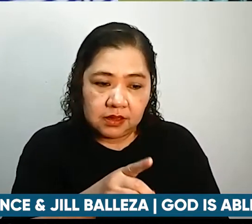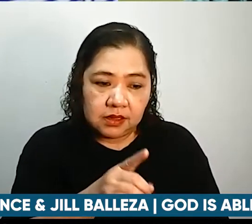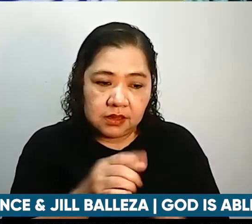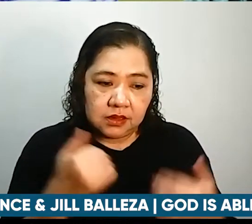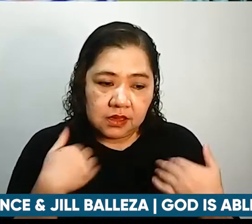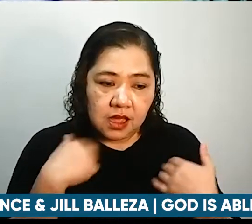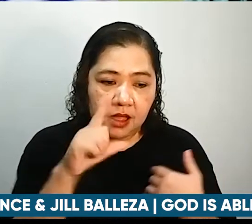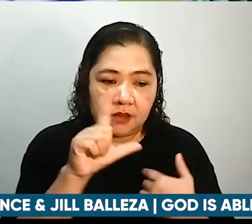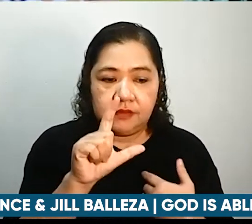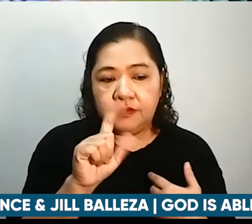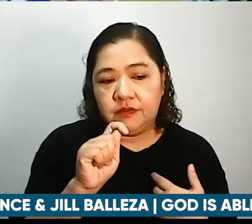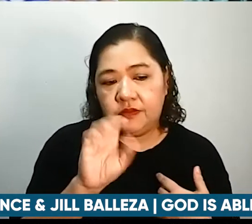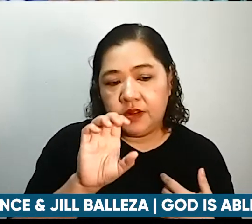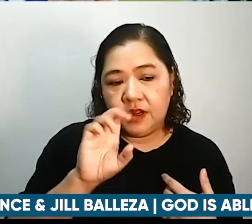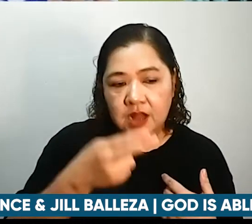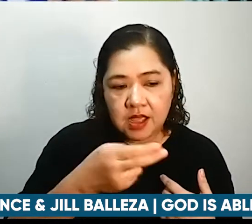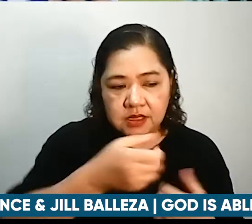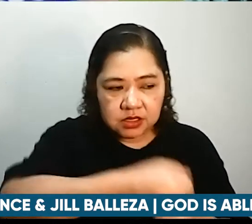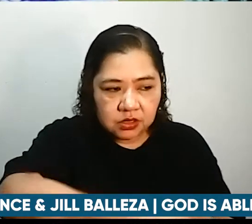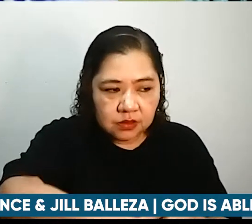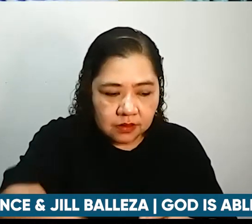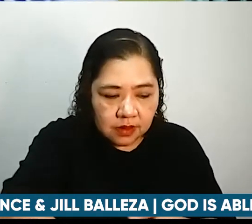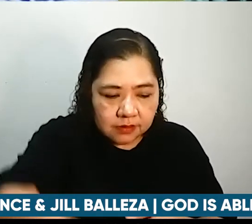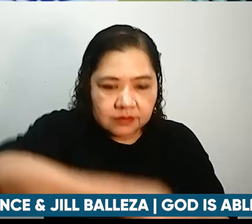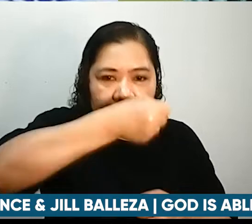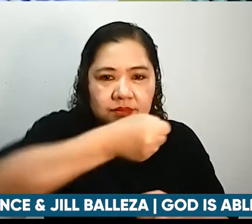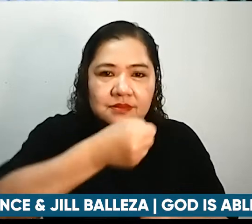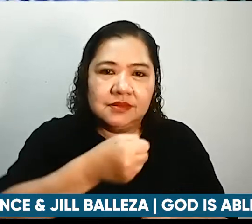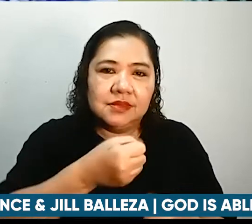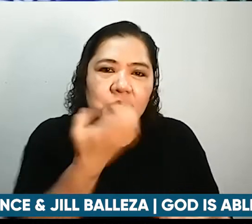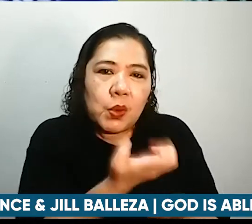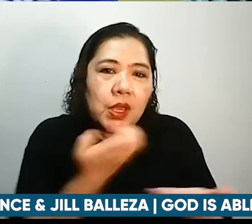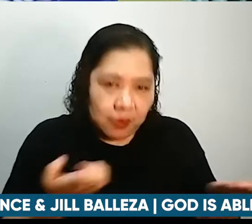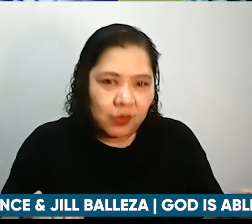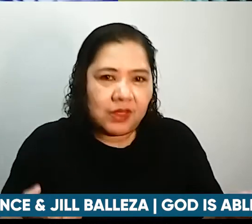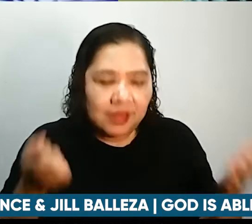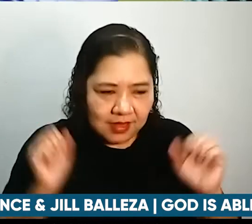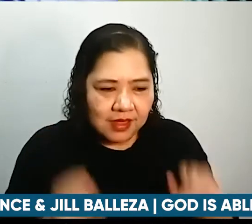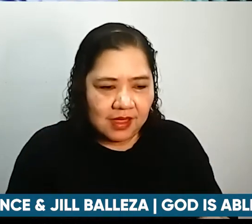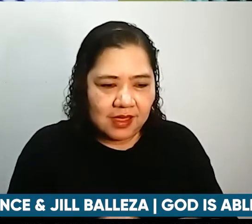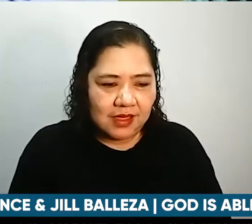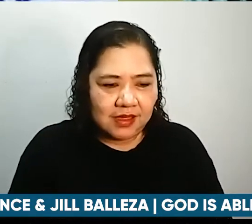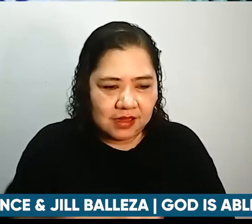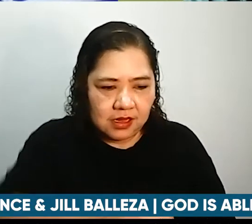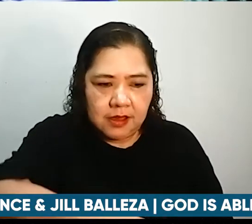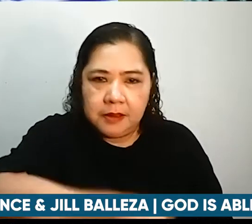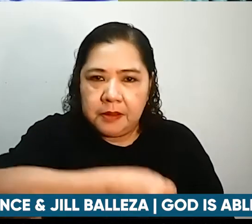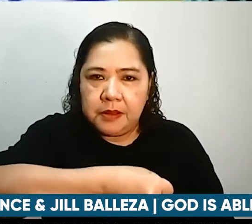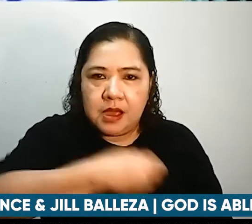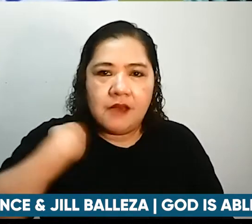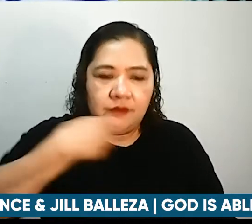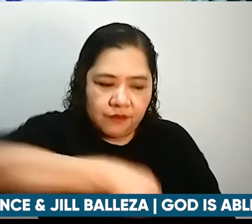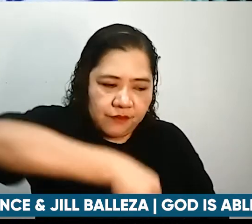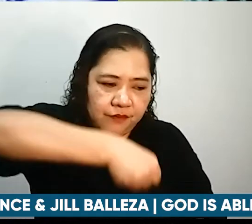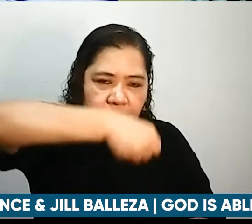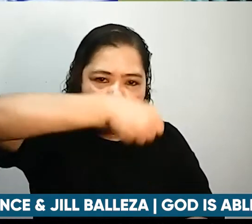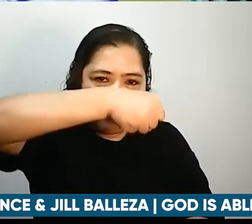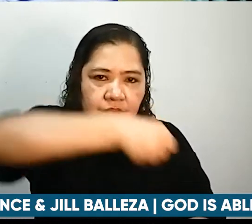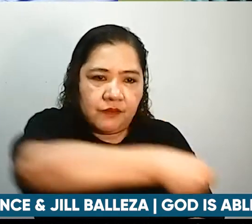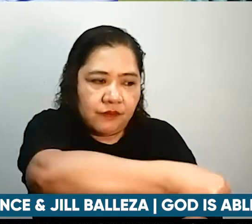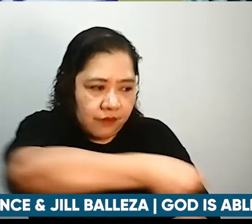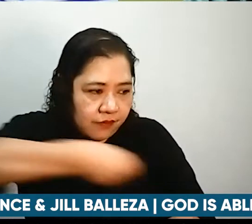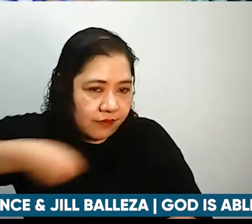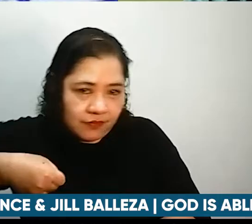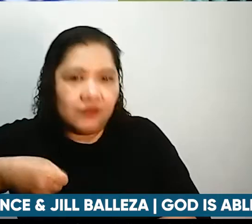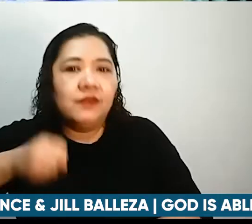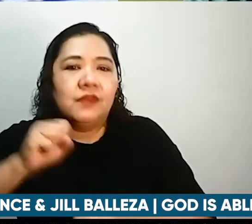siyang strain kay Lance wala rin siyang strain sa akin kasi yung ano lang yung hawakan lang ang hihilahin ko pagdating naman doon sa pag